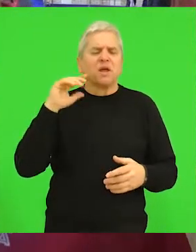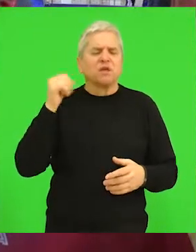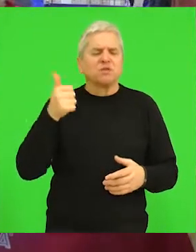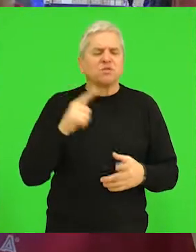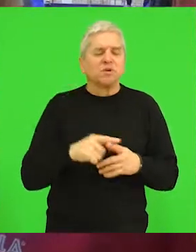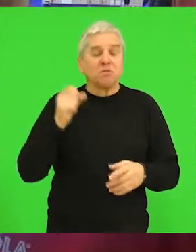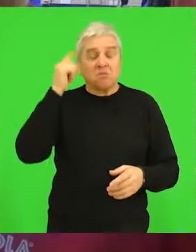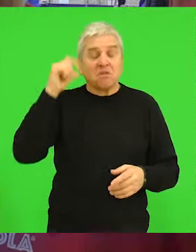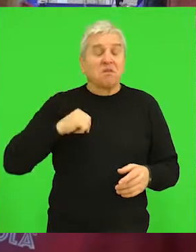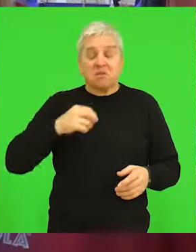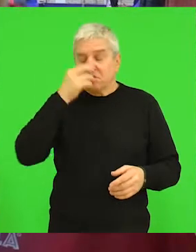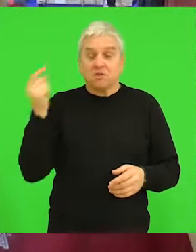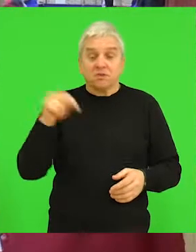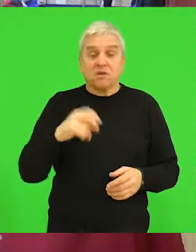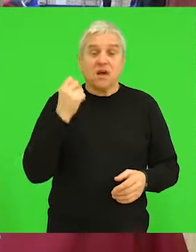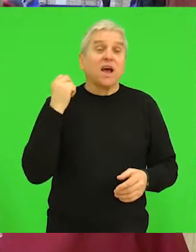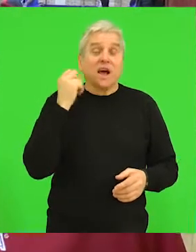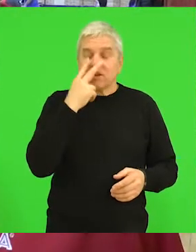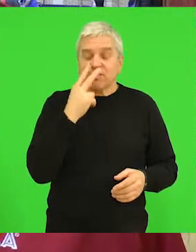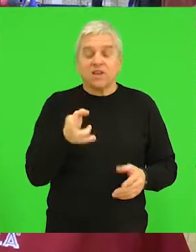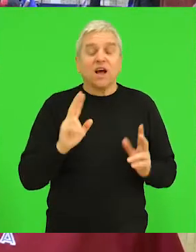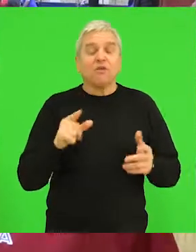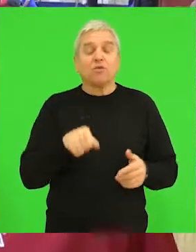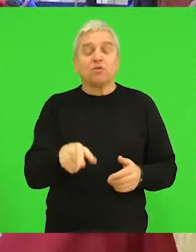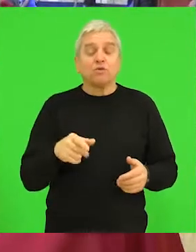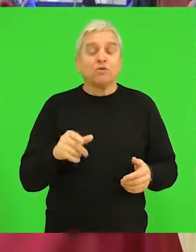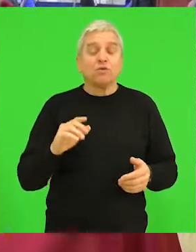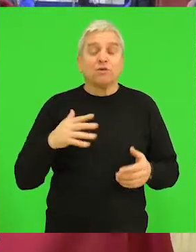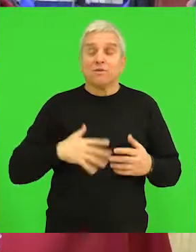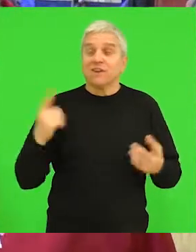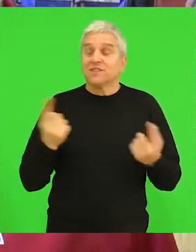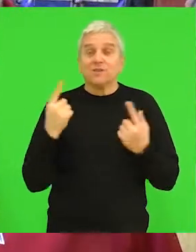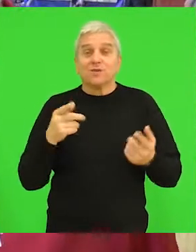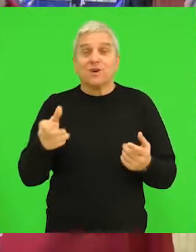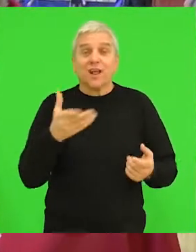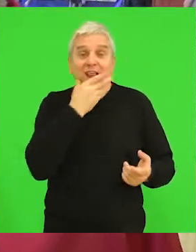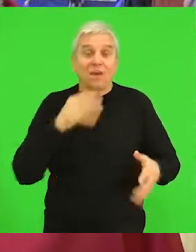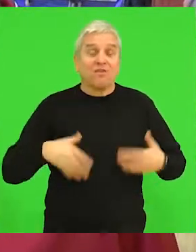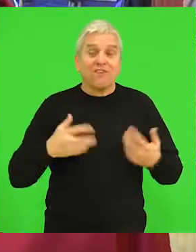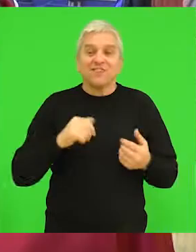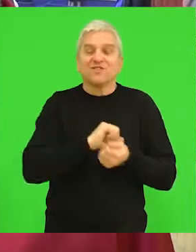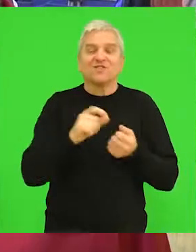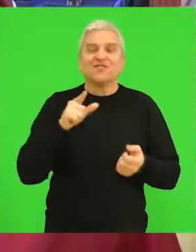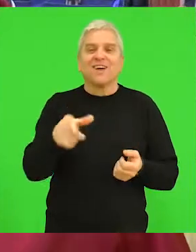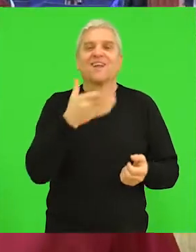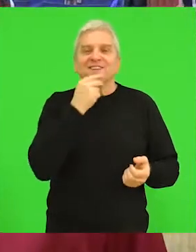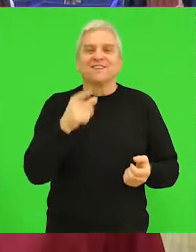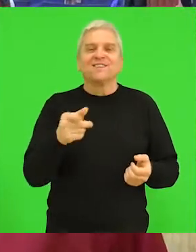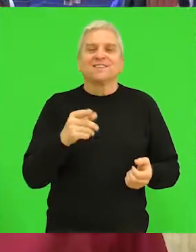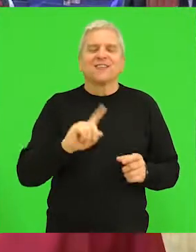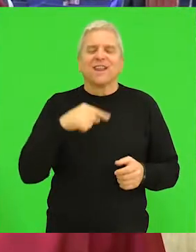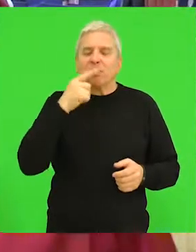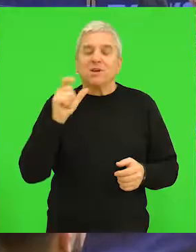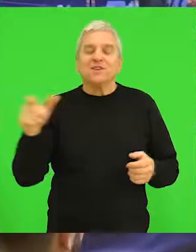znači ono čisto i znati želje i kad sam vidio kako je ovde da kažemo kakva je atmosfera fantastična znači ono da ne